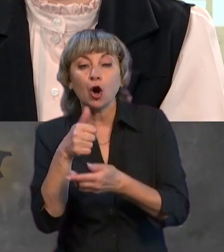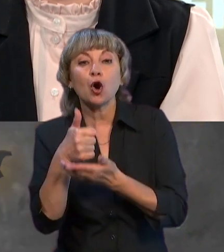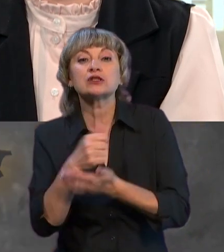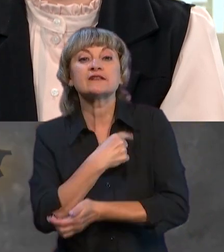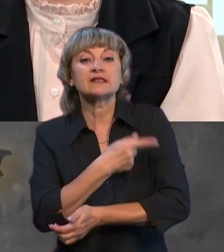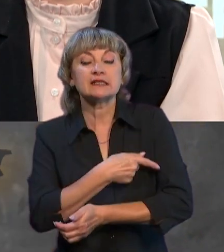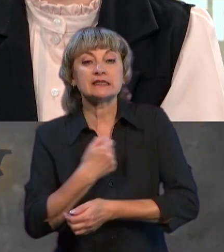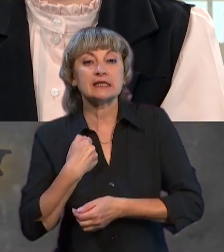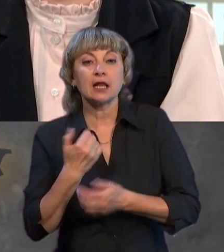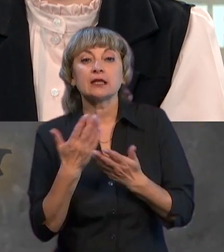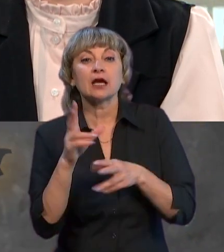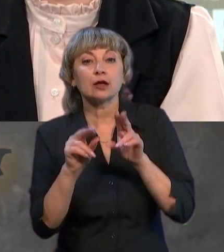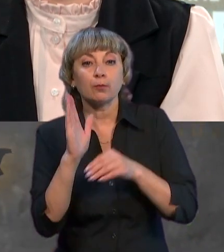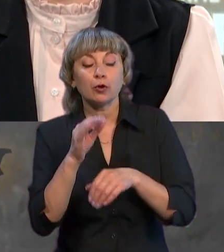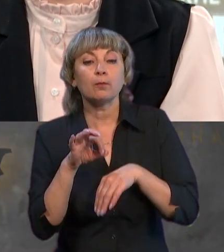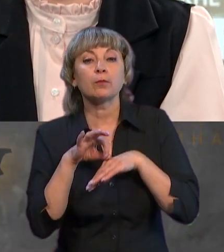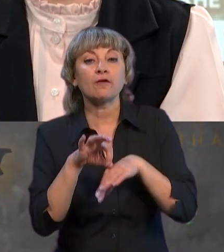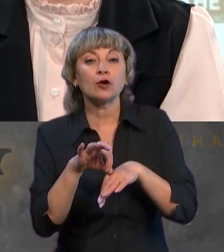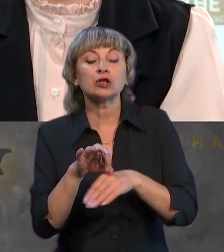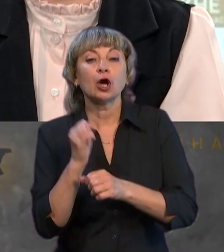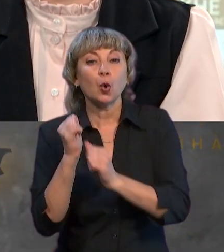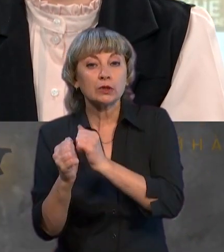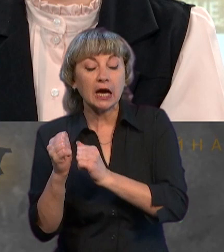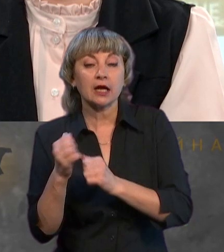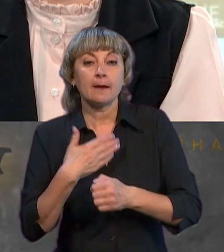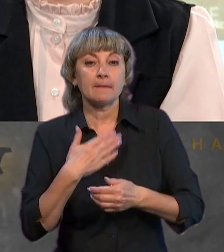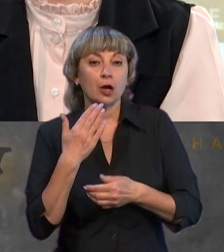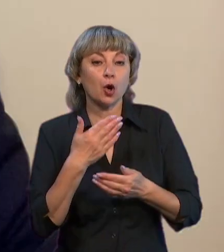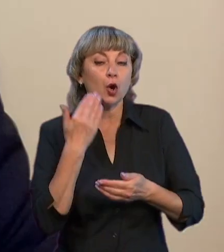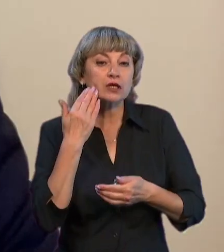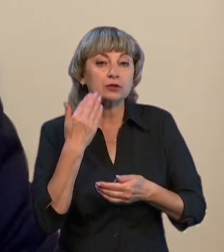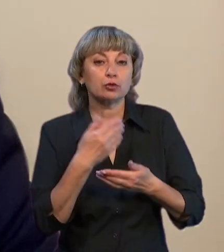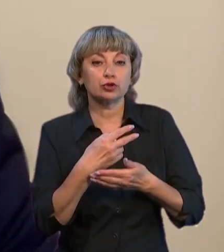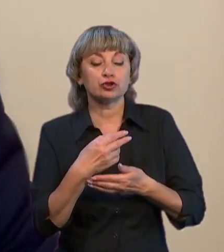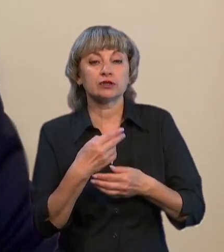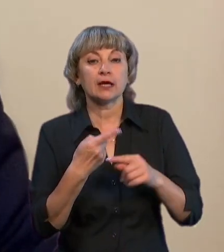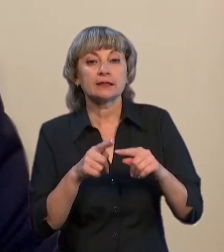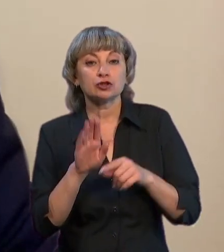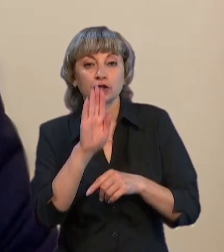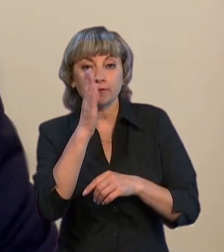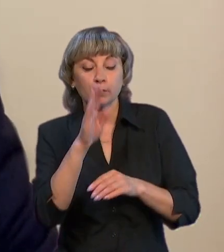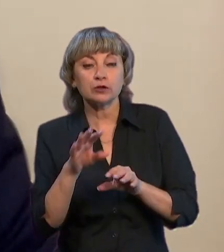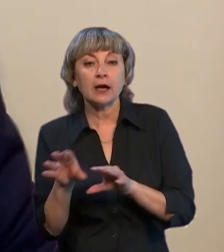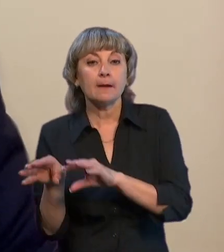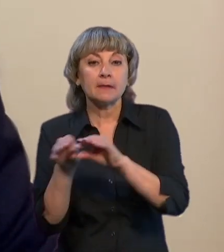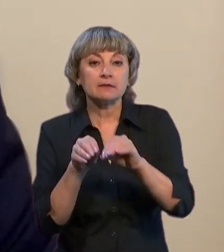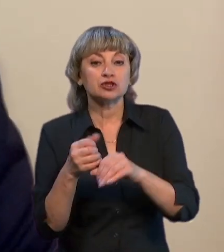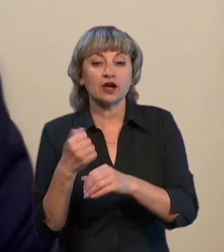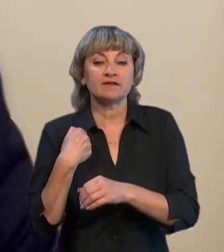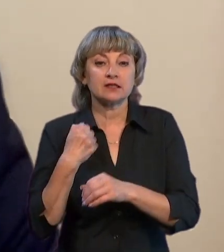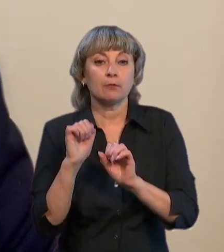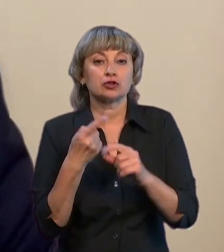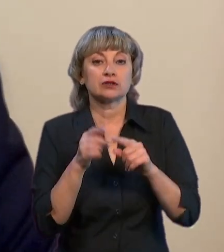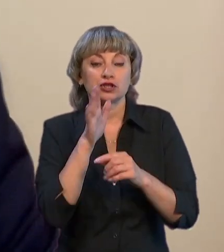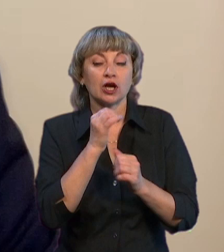там, де він рахує, що ми будемо проводити удари. Ми, орієнтуючись якраз на те, що він буде переміщати війська, можемо в цей час